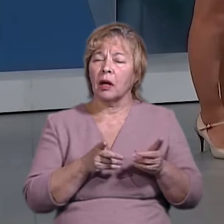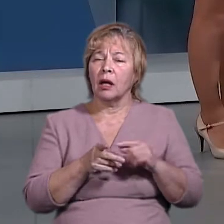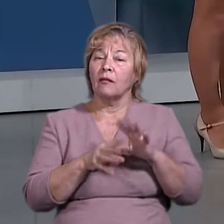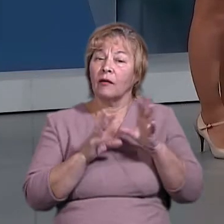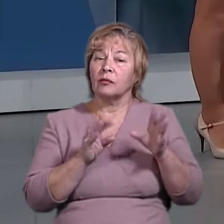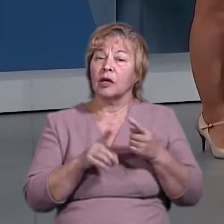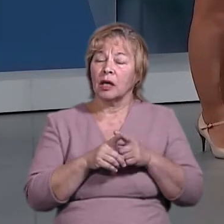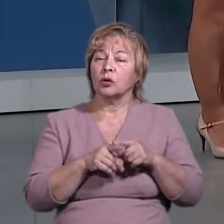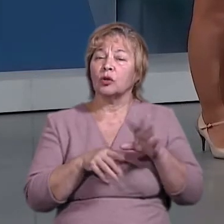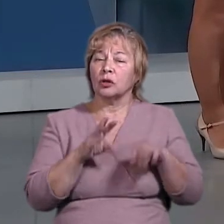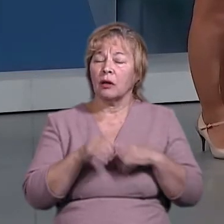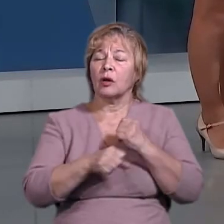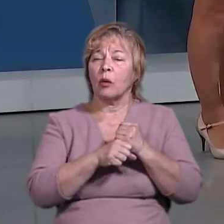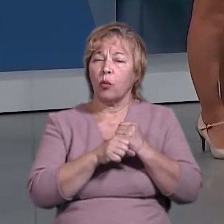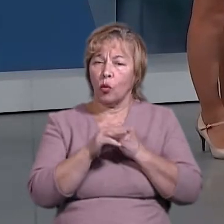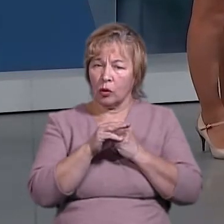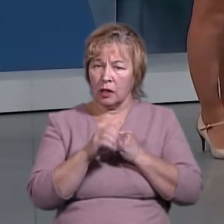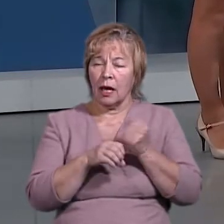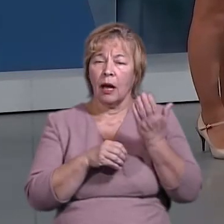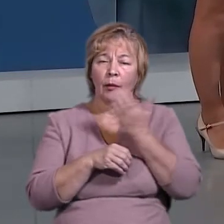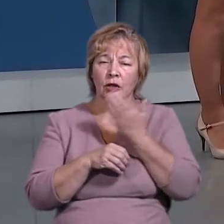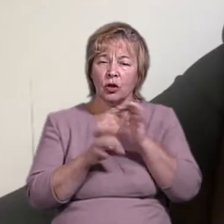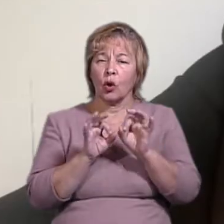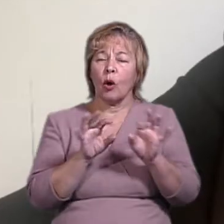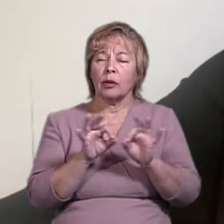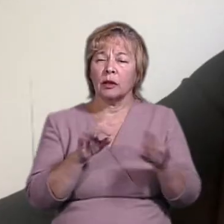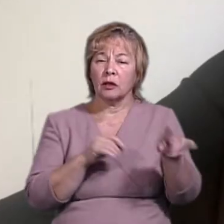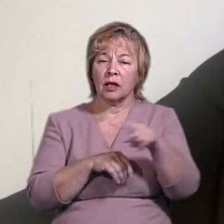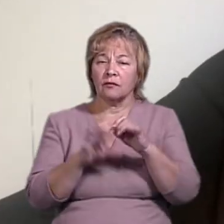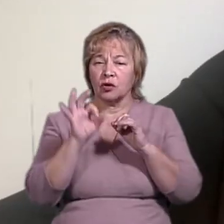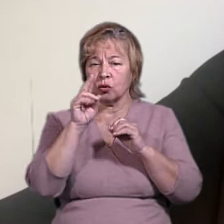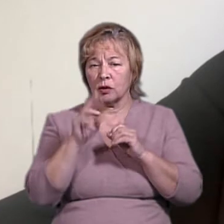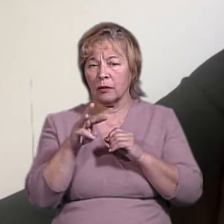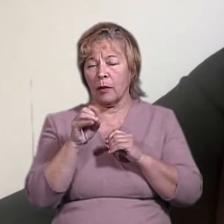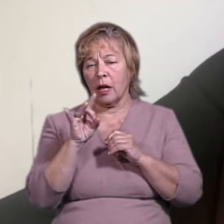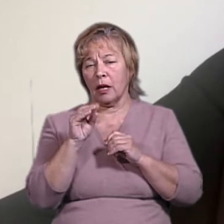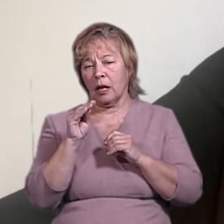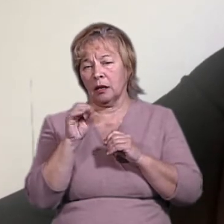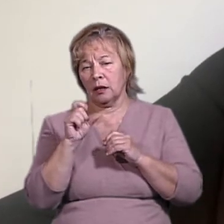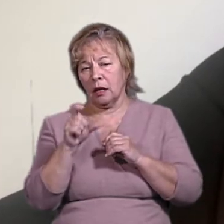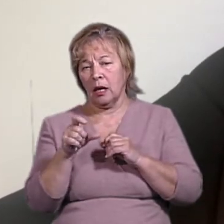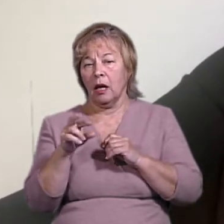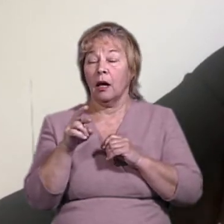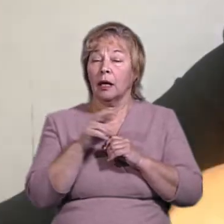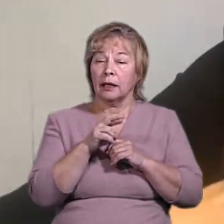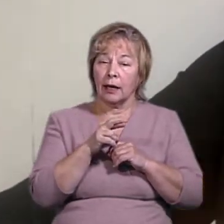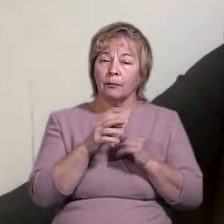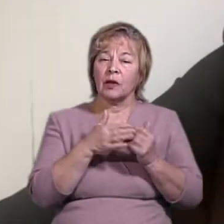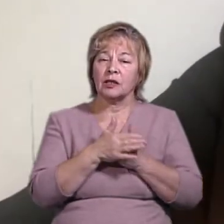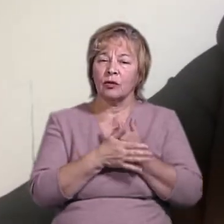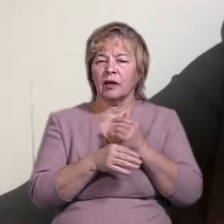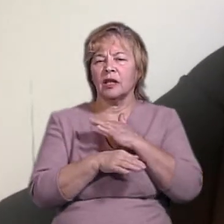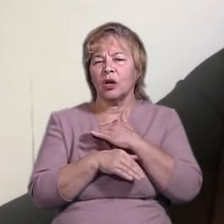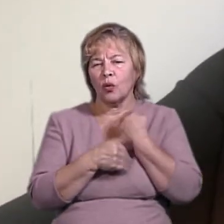Звичайно, це заважає роботі. Почитайте коментарі в тих самих соціальних мережах. Я, знову ж таки, не